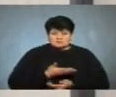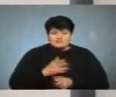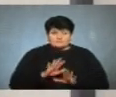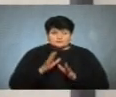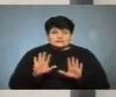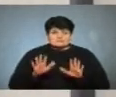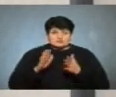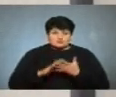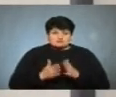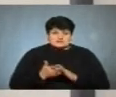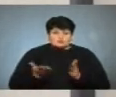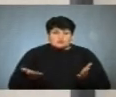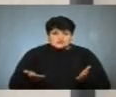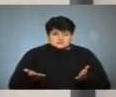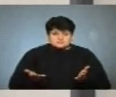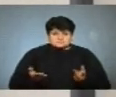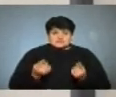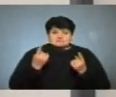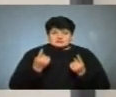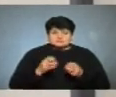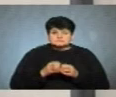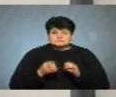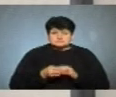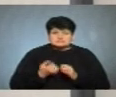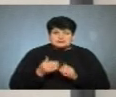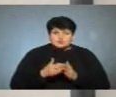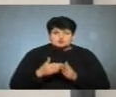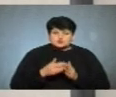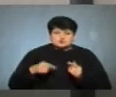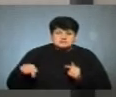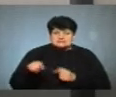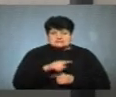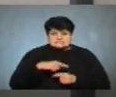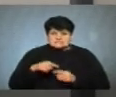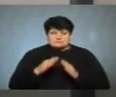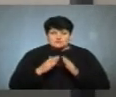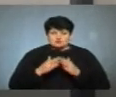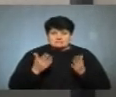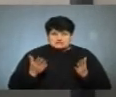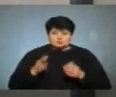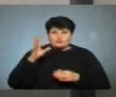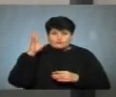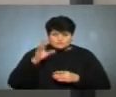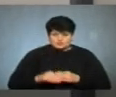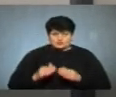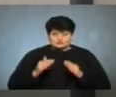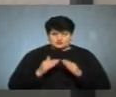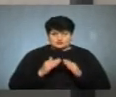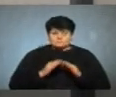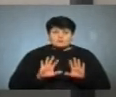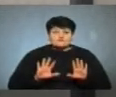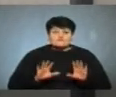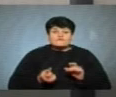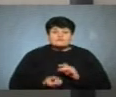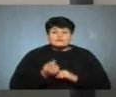якоїсь надзвичайної ситуації. І велика загроза для сусідів і для мешканців цього будинку, цілого будинку, тому що при виникненні